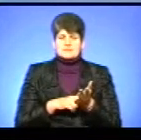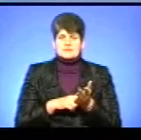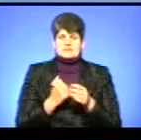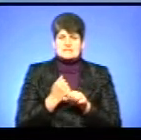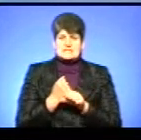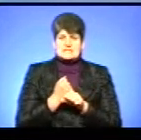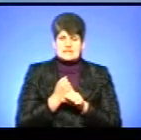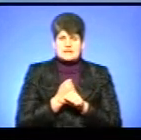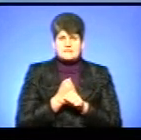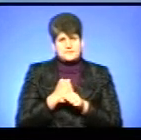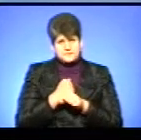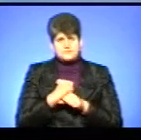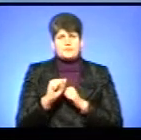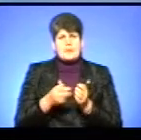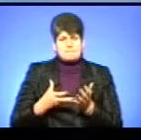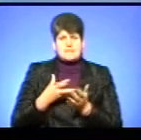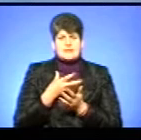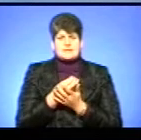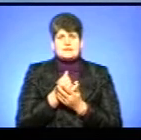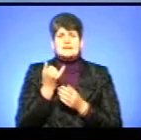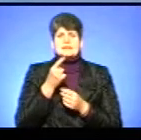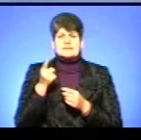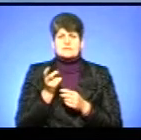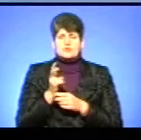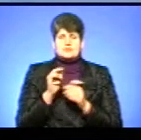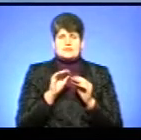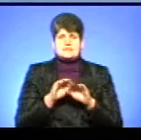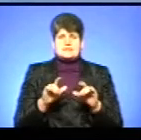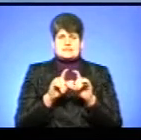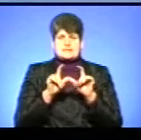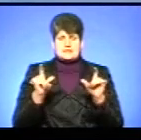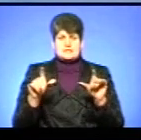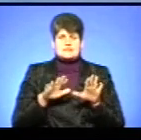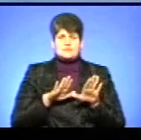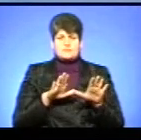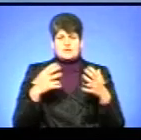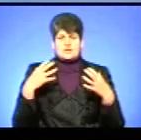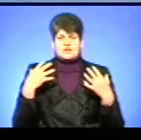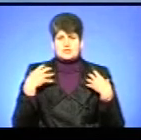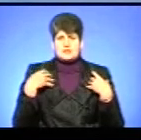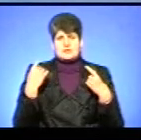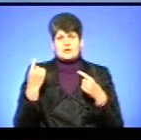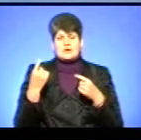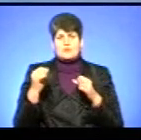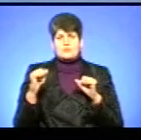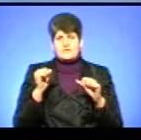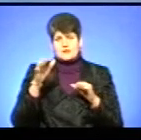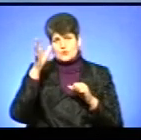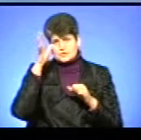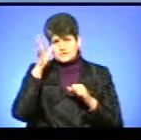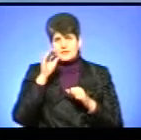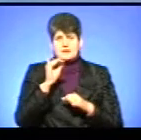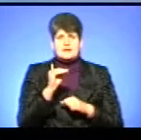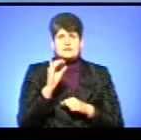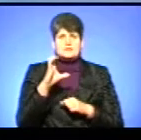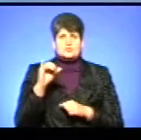платити за відвідування дошкільних навчальних закладів? Дивимося коментар заступниці начальника управління освіти і науки Тернопільської міської ради Ірини